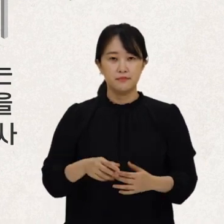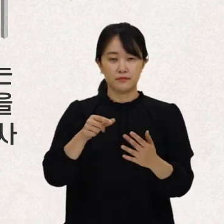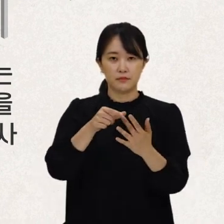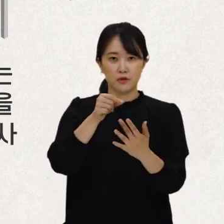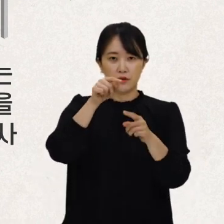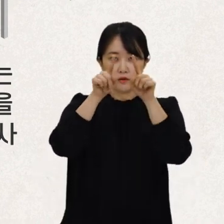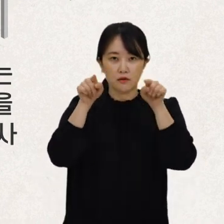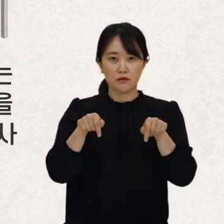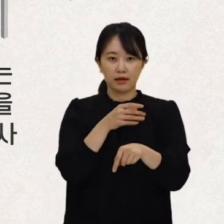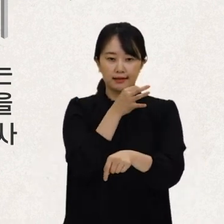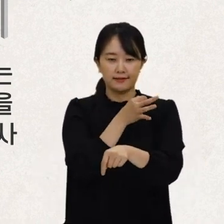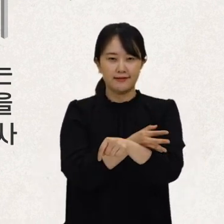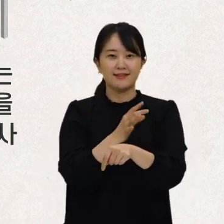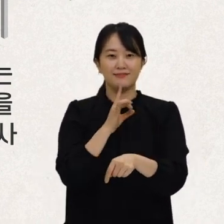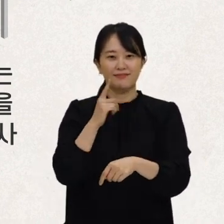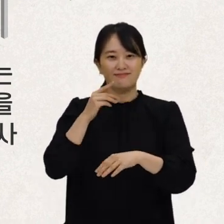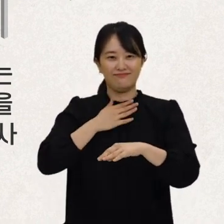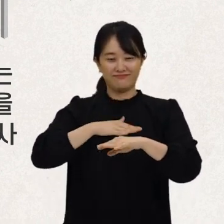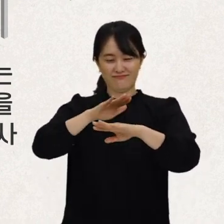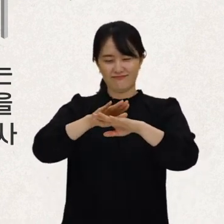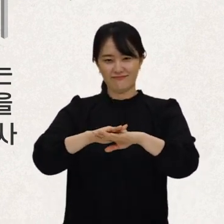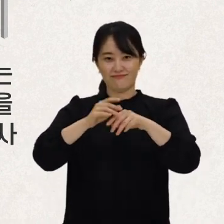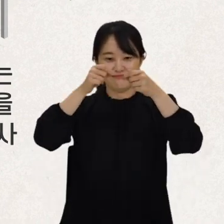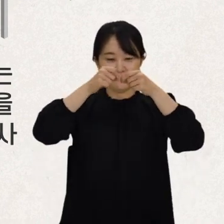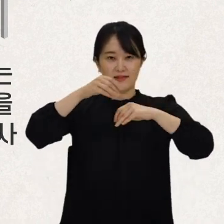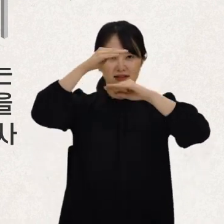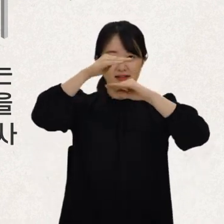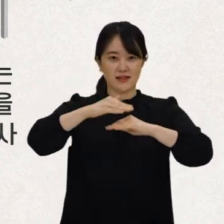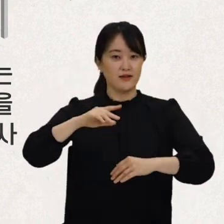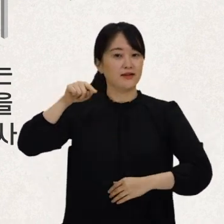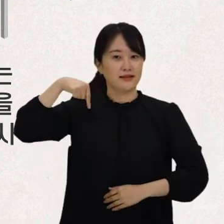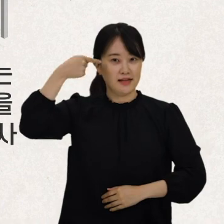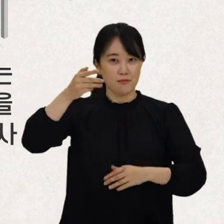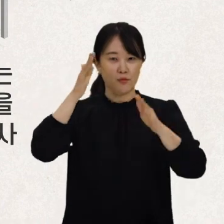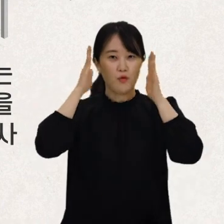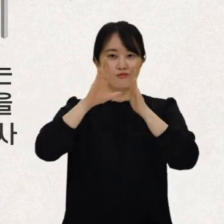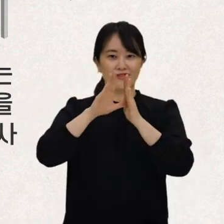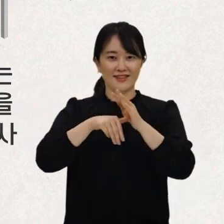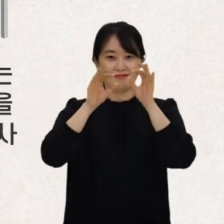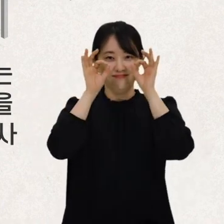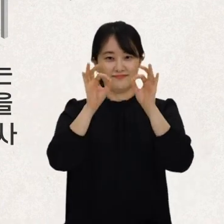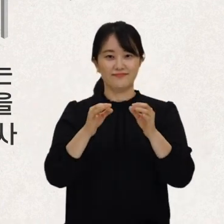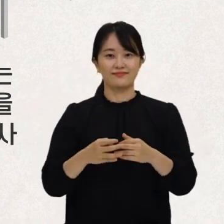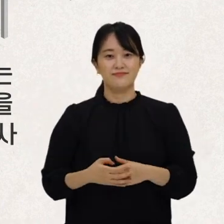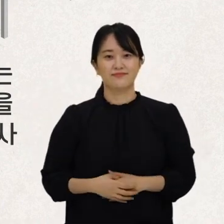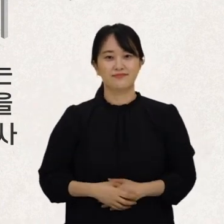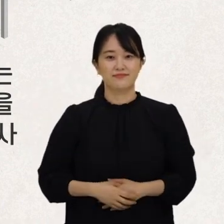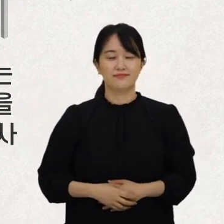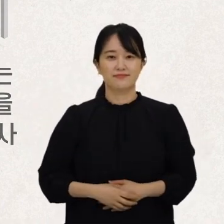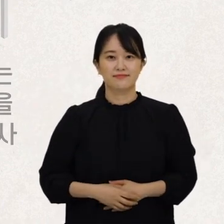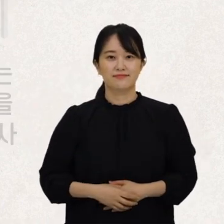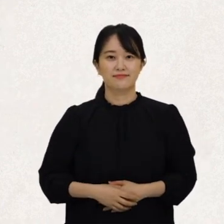이 정도로 간단히 기억하고 자세한 내용은 이어지는 학습에서 더 살펴보도록 해요.